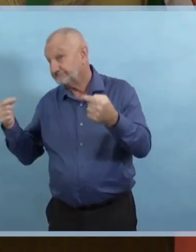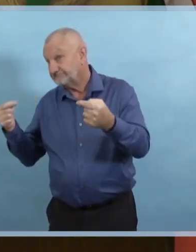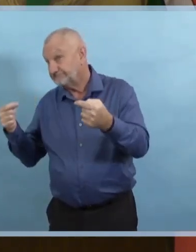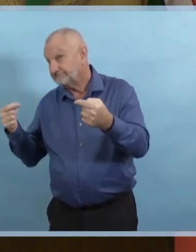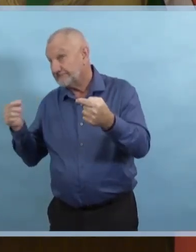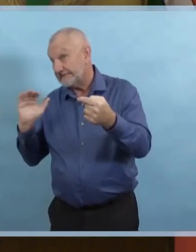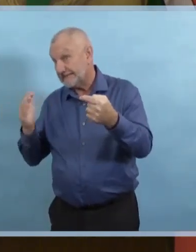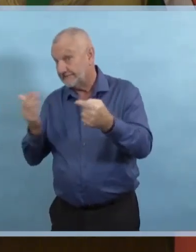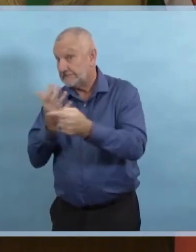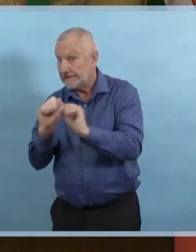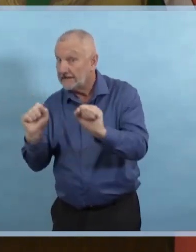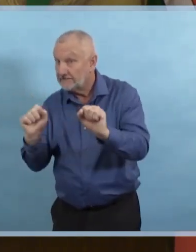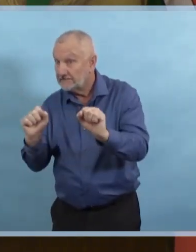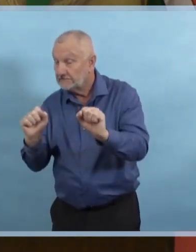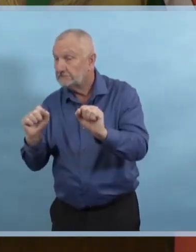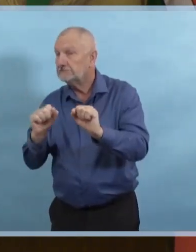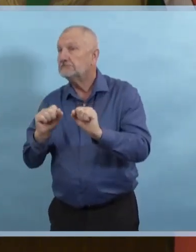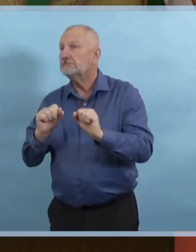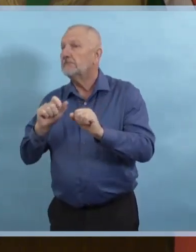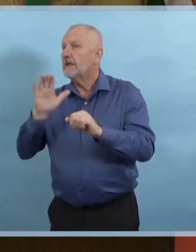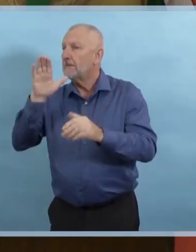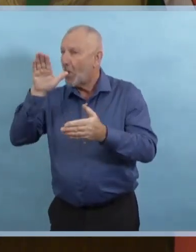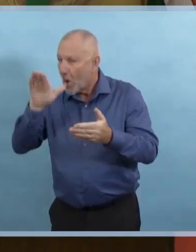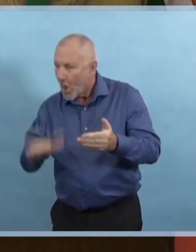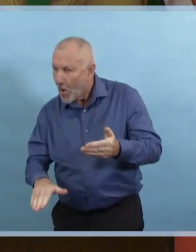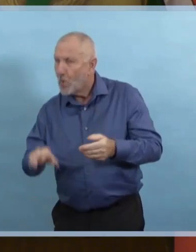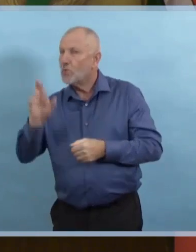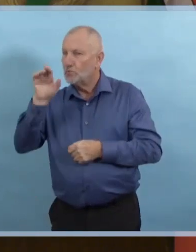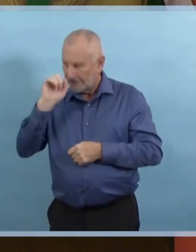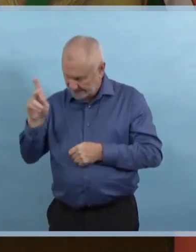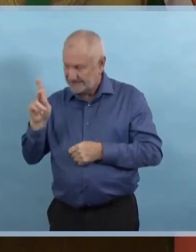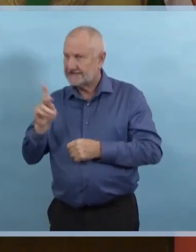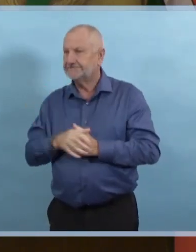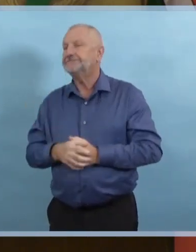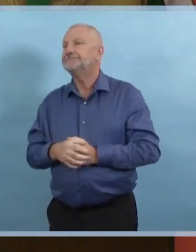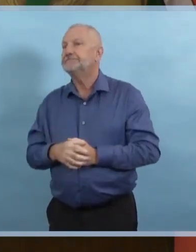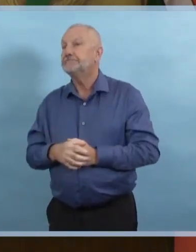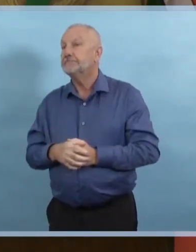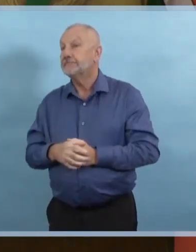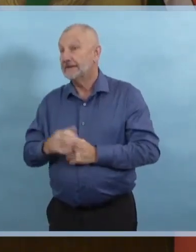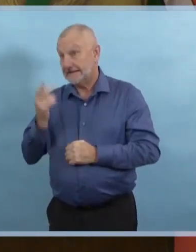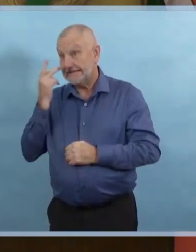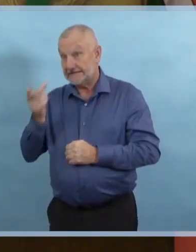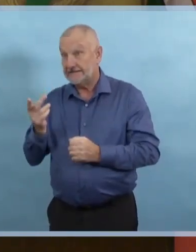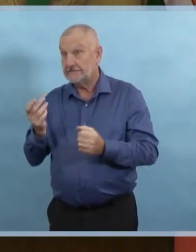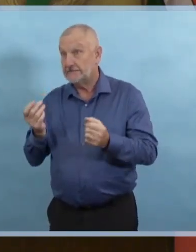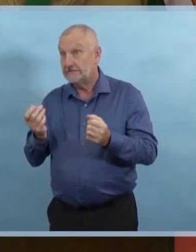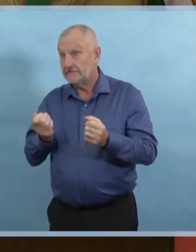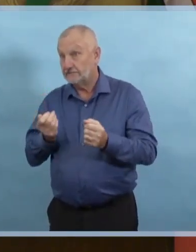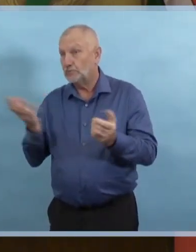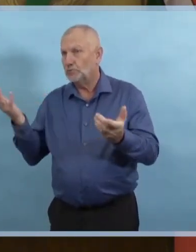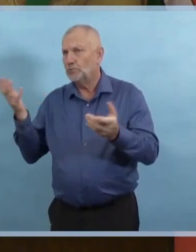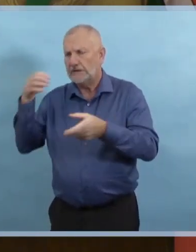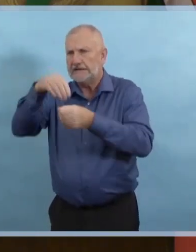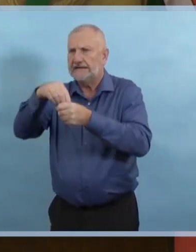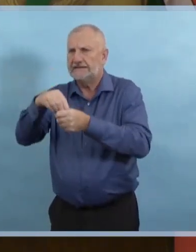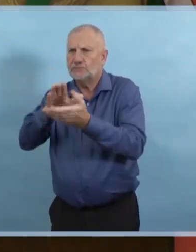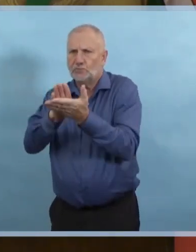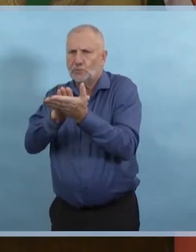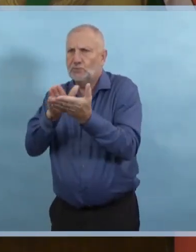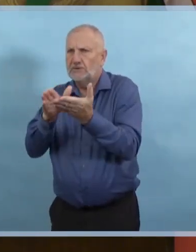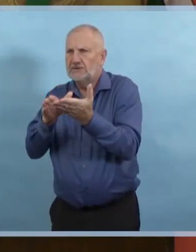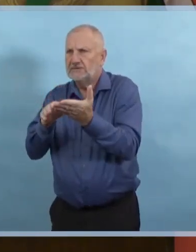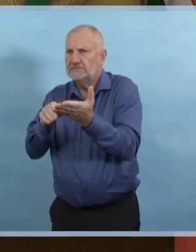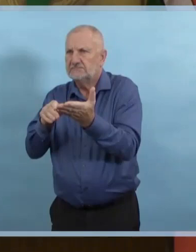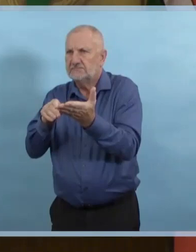certainement un certain nombre de transmissions dans l'école, un certain nombre de cas dans les écoles qui ont été acquises dans la communauté et non dans les écoles.